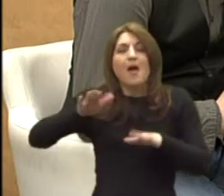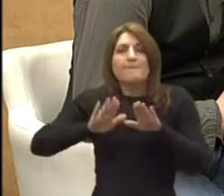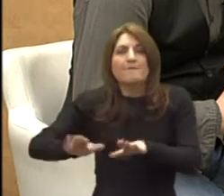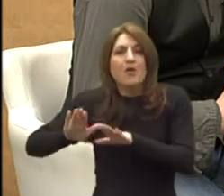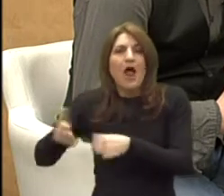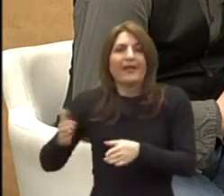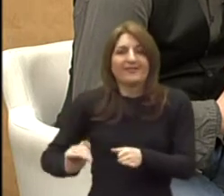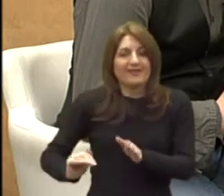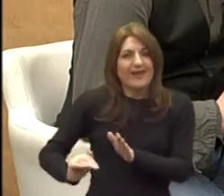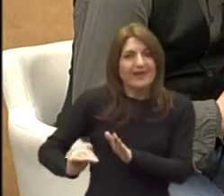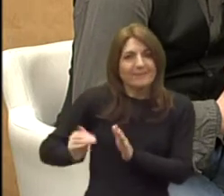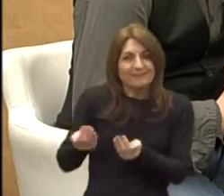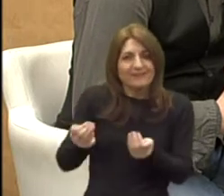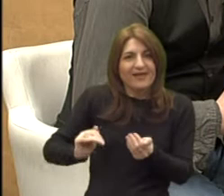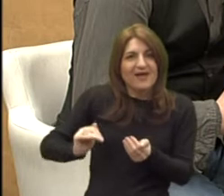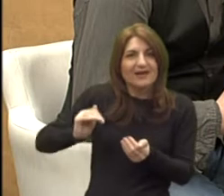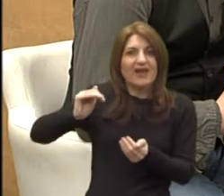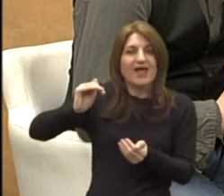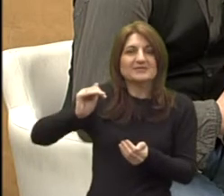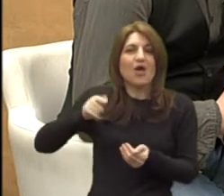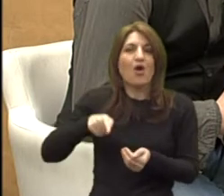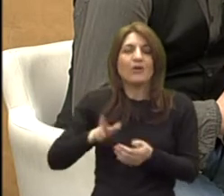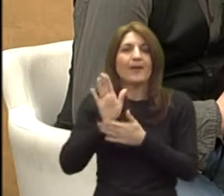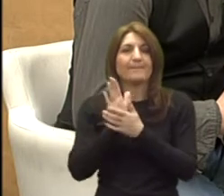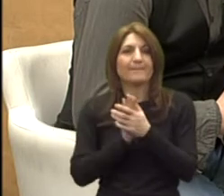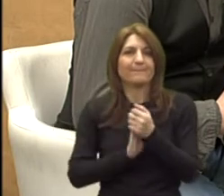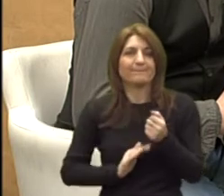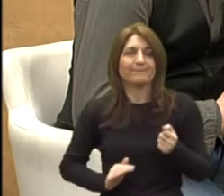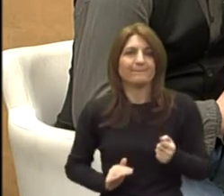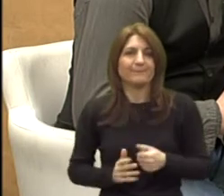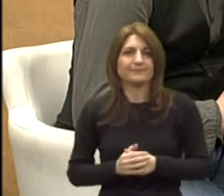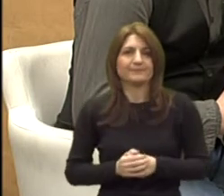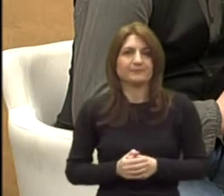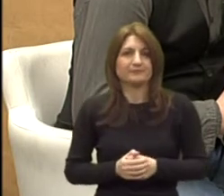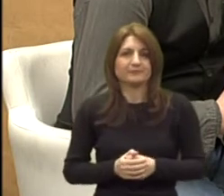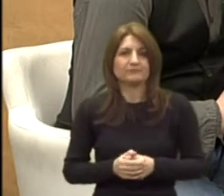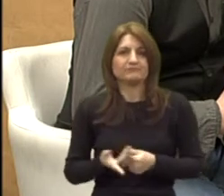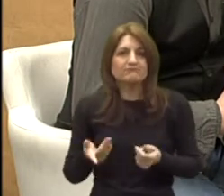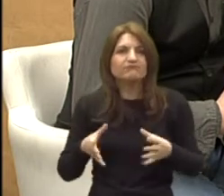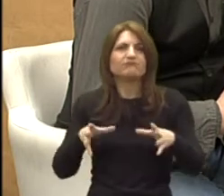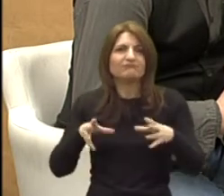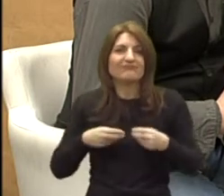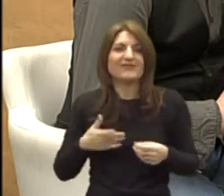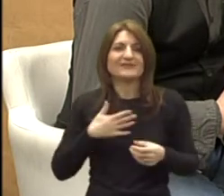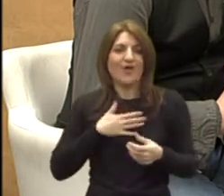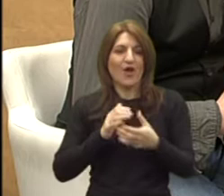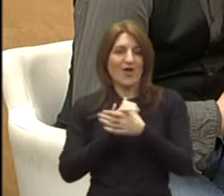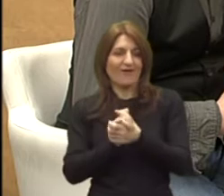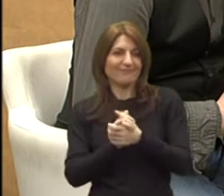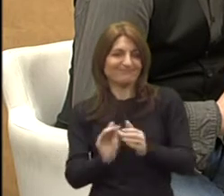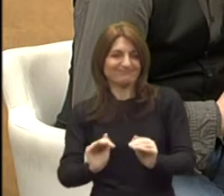djete raste onda počinje prihvaćati svoje vršnjake